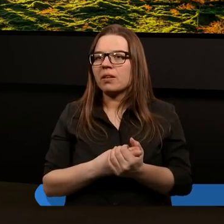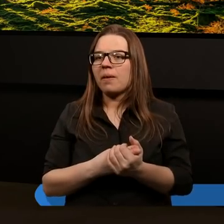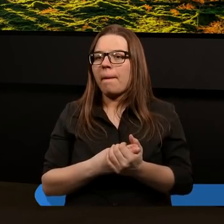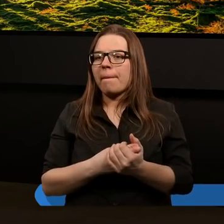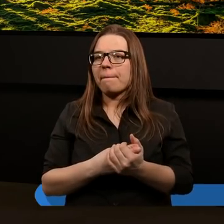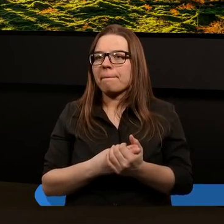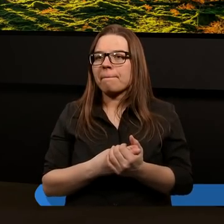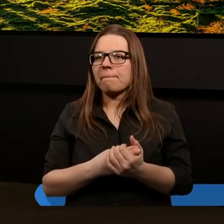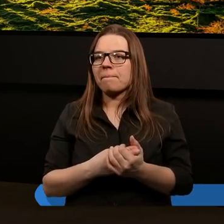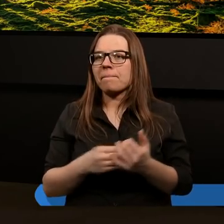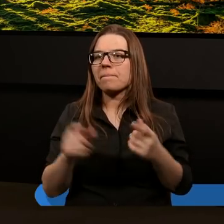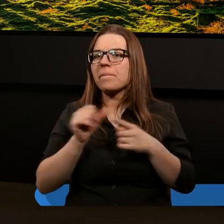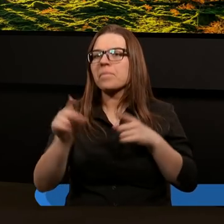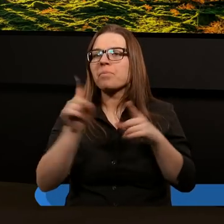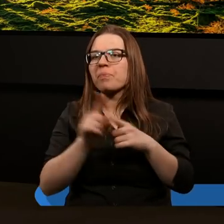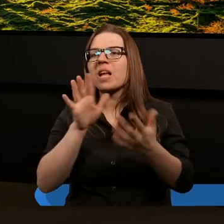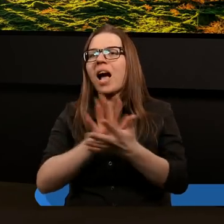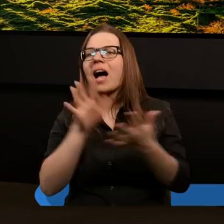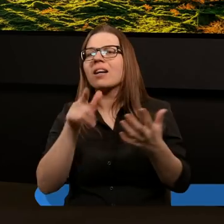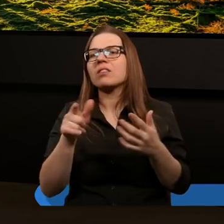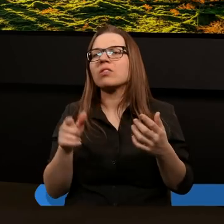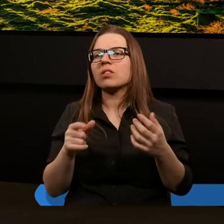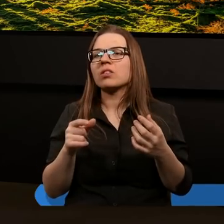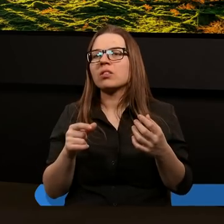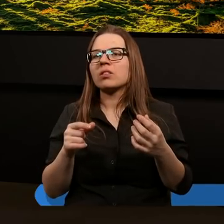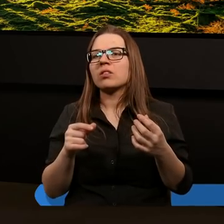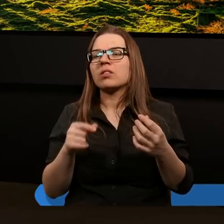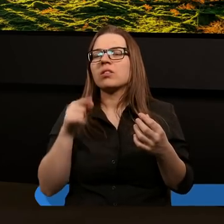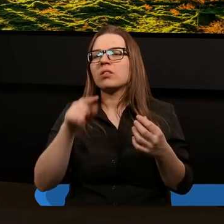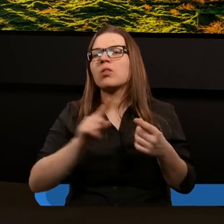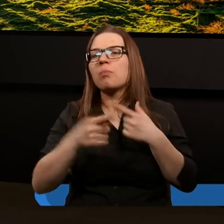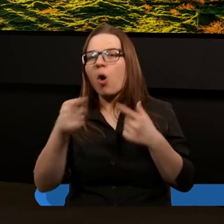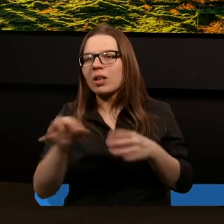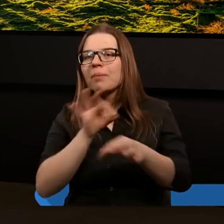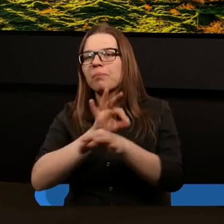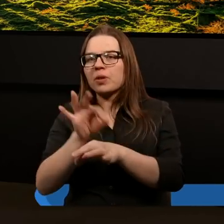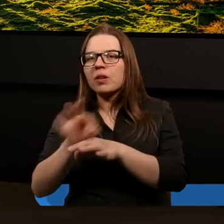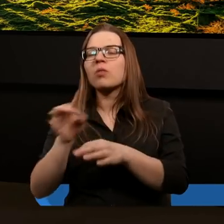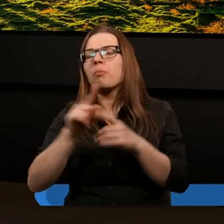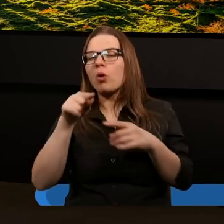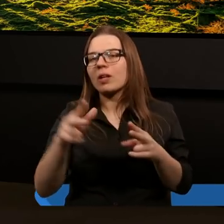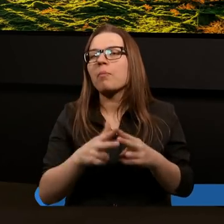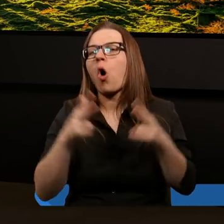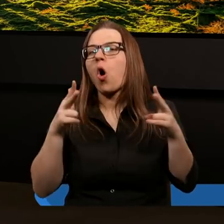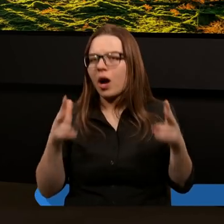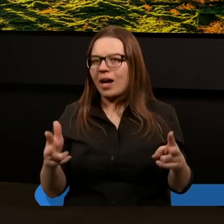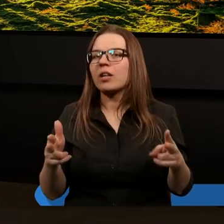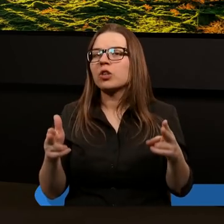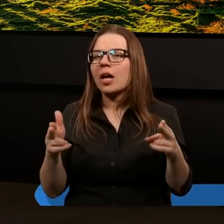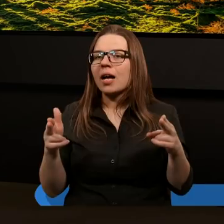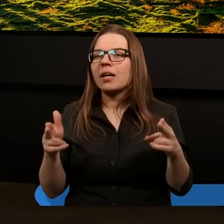jest też taka charakterystyka, to zostało umieszczone w czasie, że po tych prześladowaniach, po tym okresie